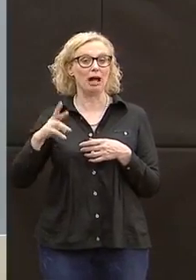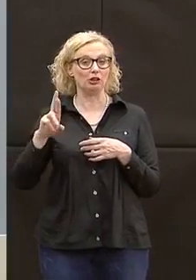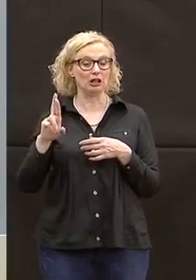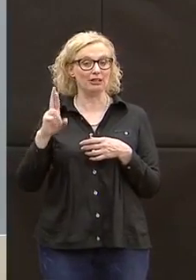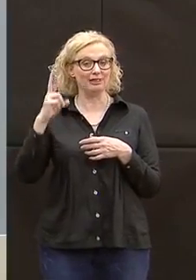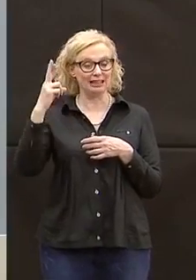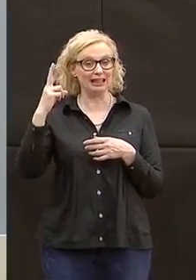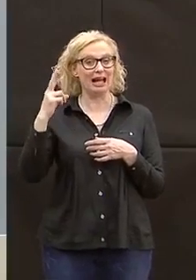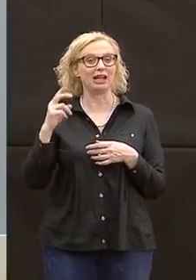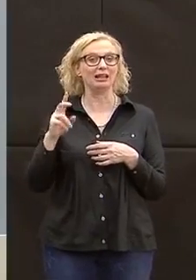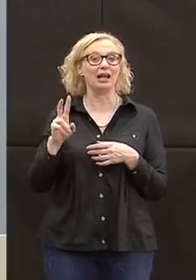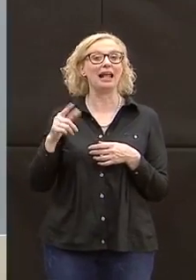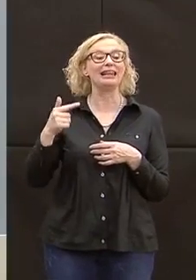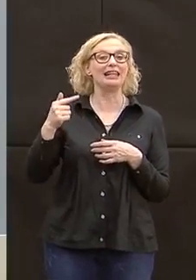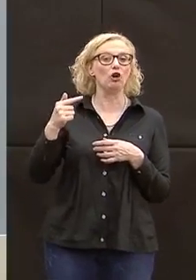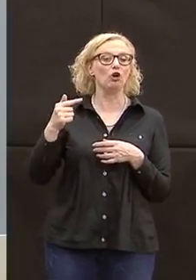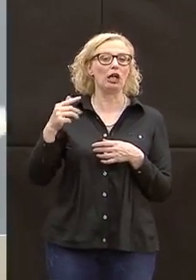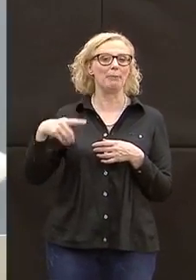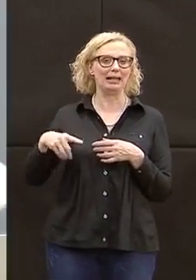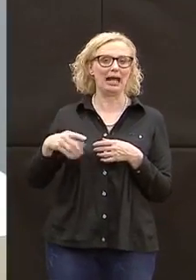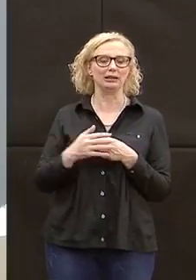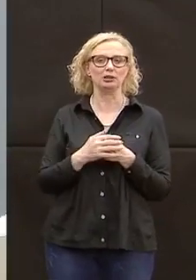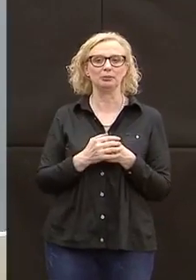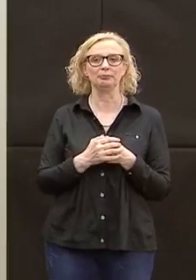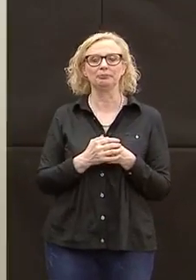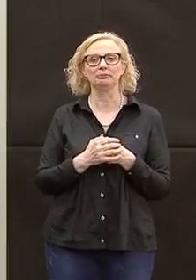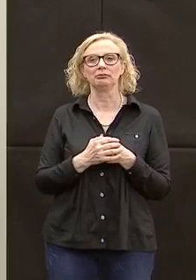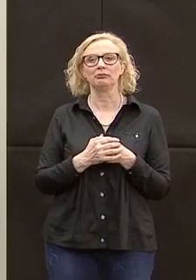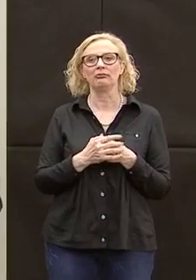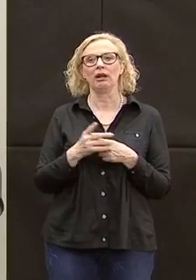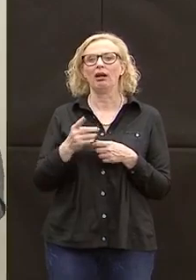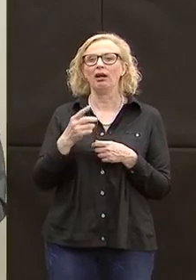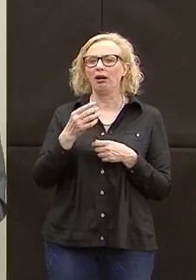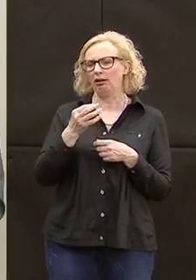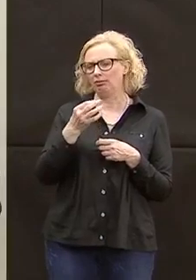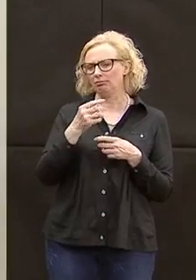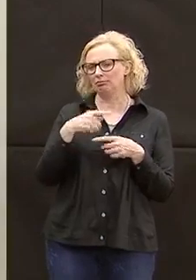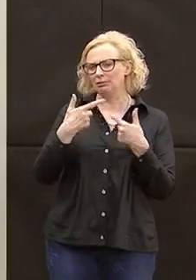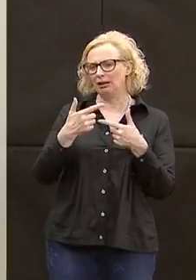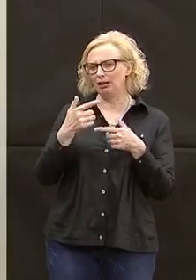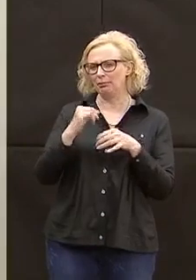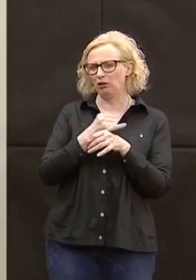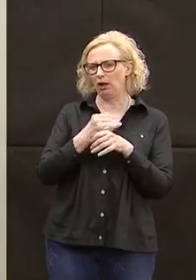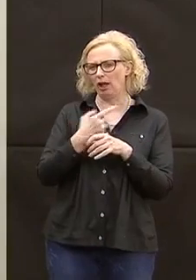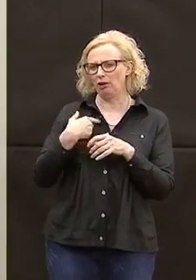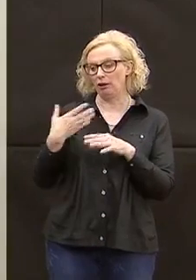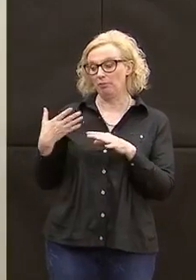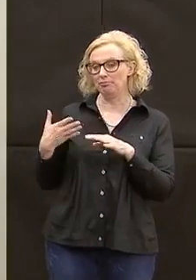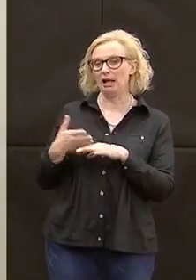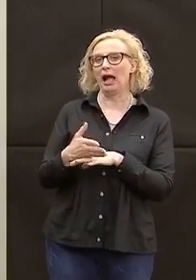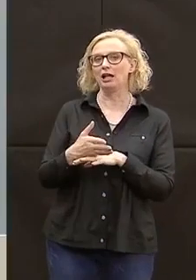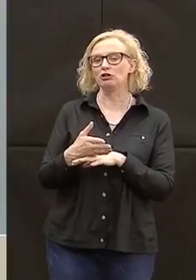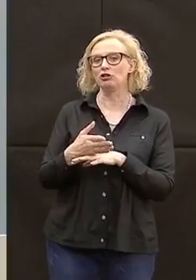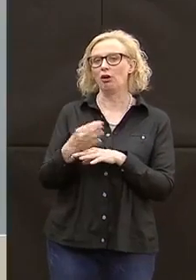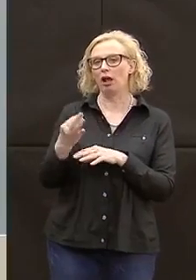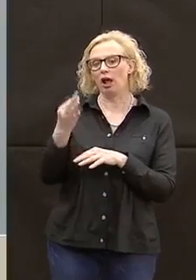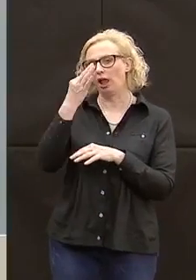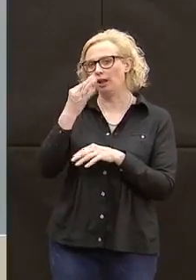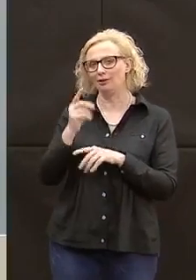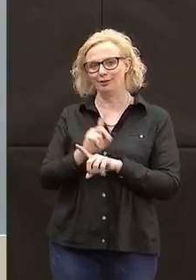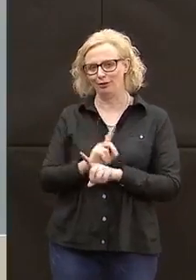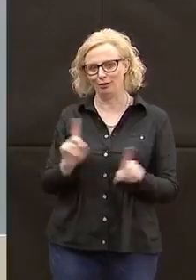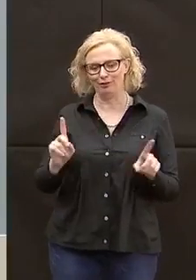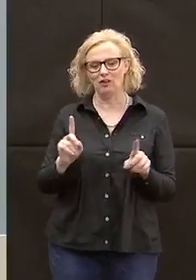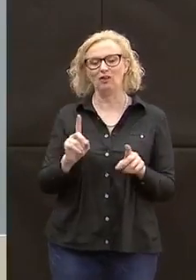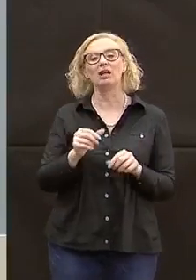del Garda e Tione. Va bene precisare che non è che si passi lì davanti e si fa il tampone, no? Assolutamente no, tutti i